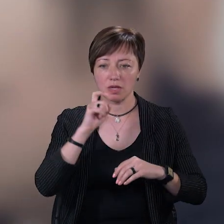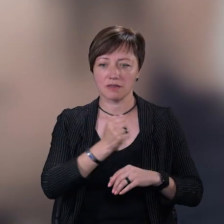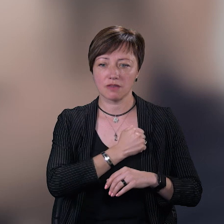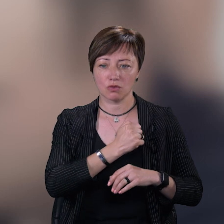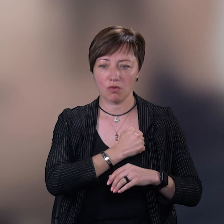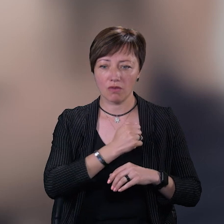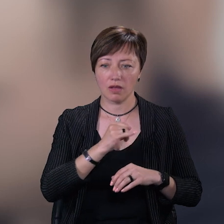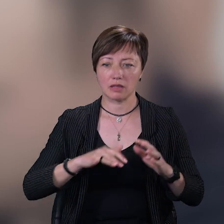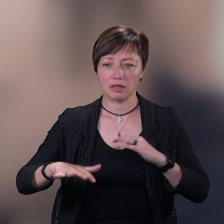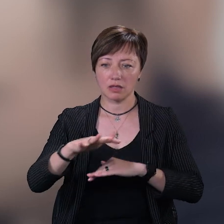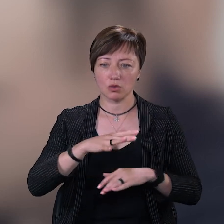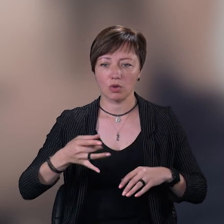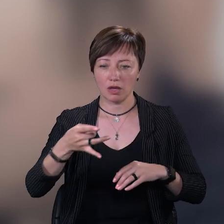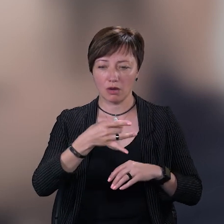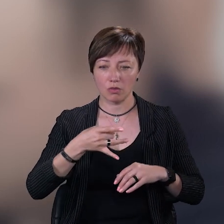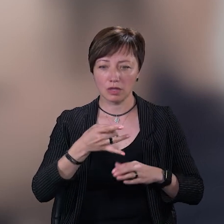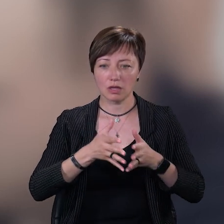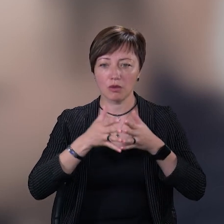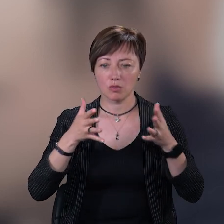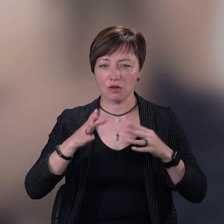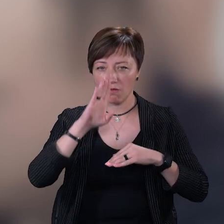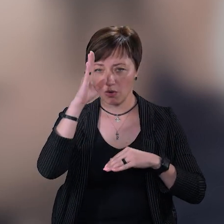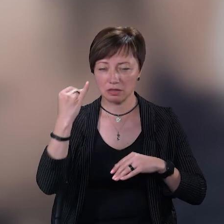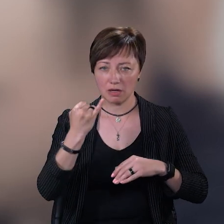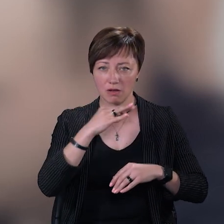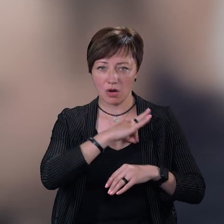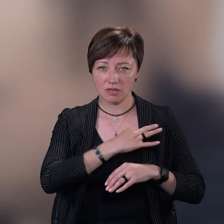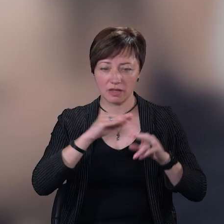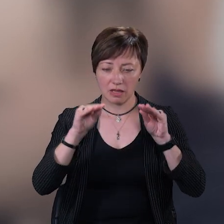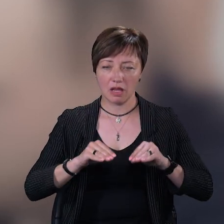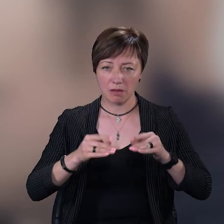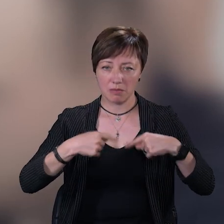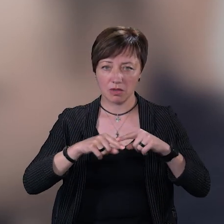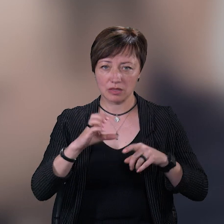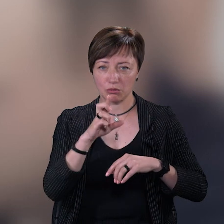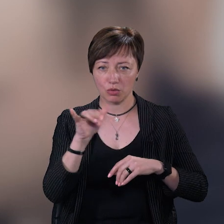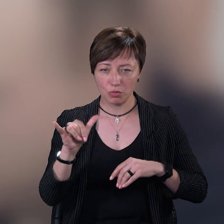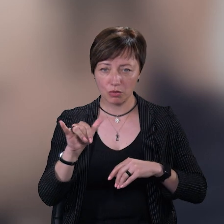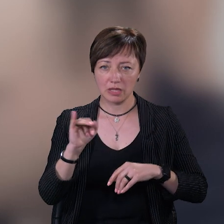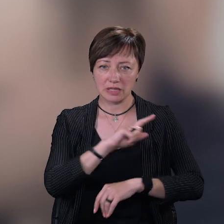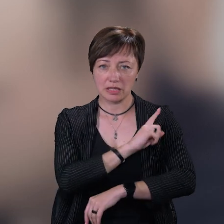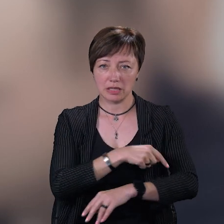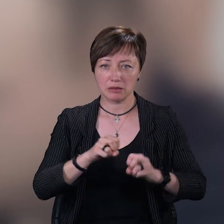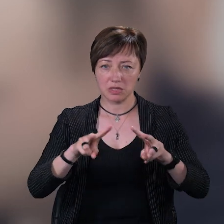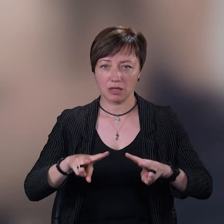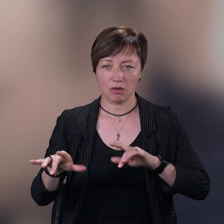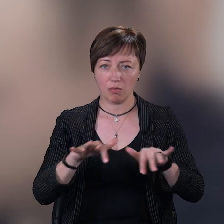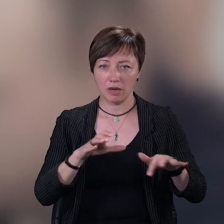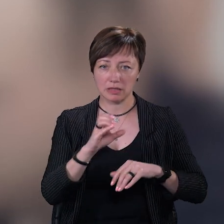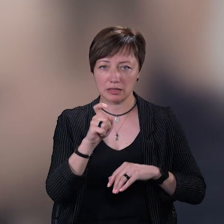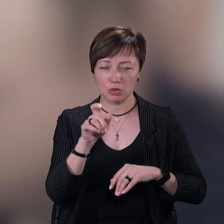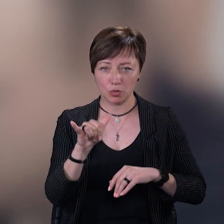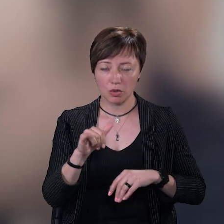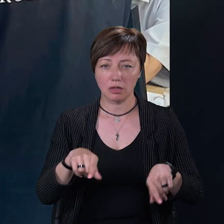військовослужбовців на території регіону. Найбільше ворога цікавили розвіддані про підрозділи СБУ та сил спеціальних операцій ЗСУ.